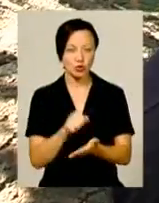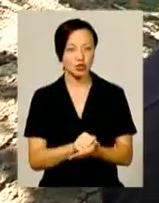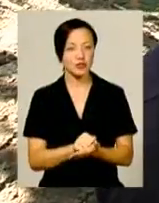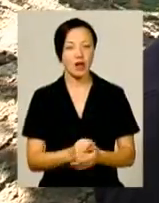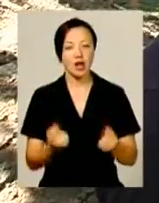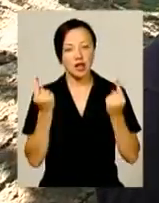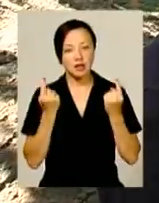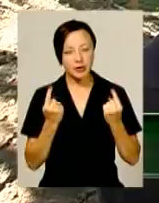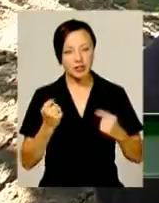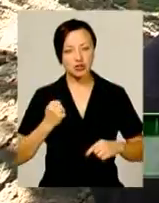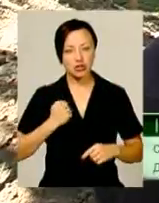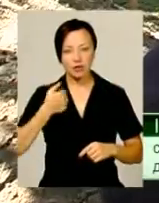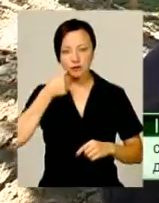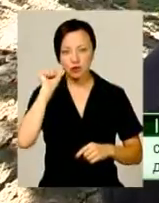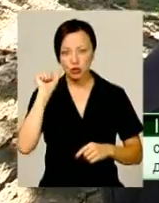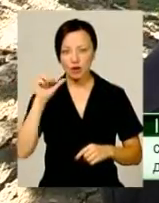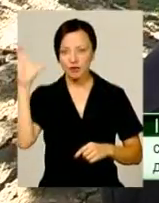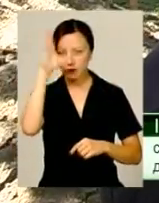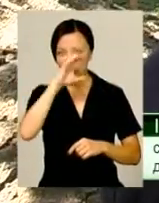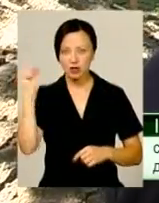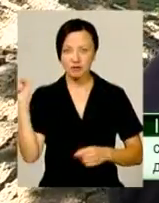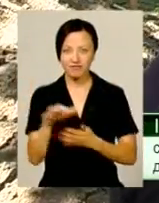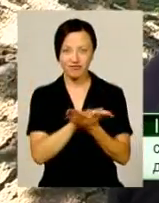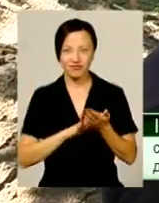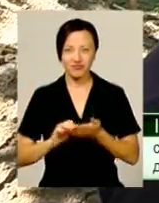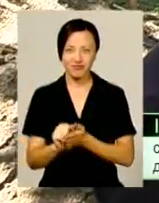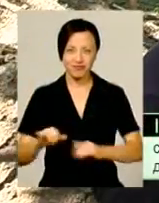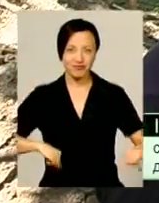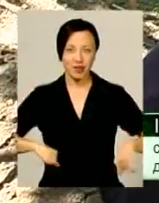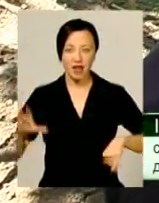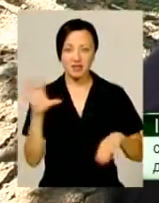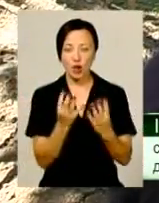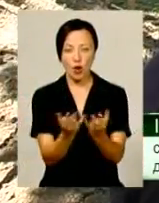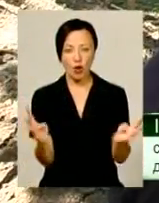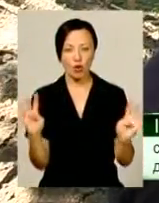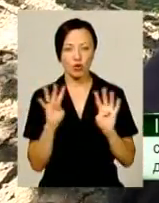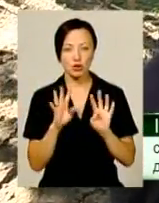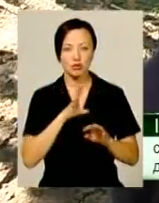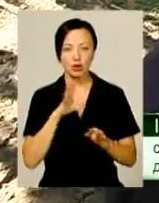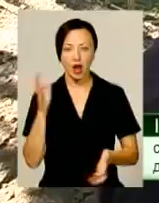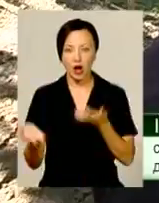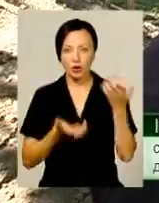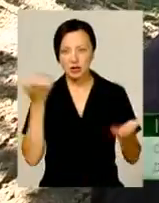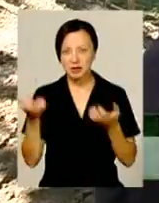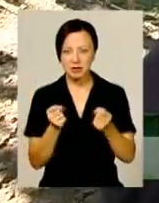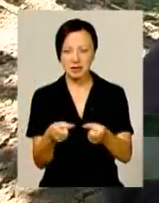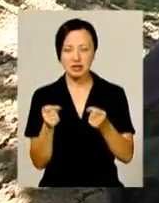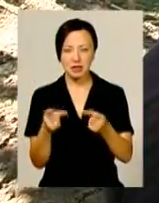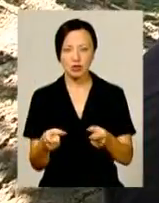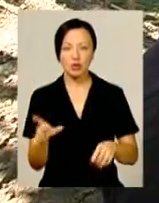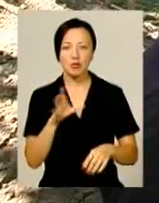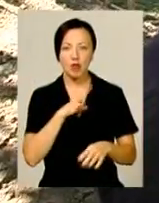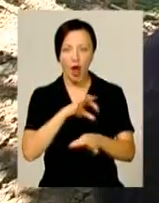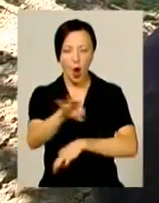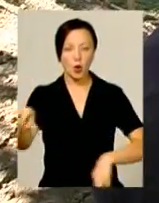вчора вночі стався акт вандалізму. Вся огорожа, яка була навколо, була розібрана, скинуто вороскоп, а також була